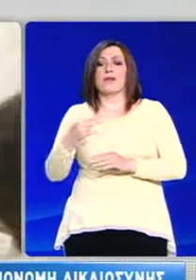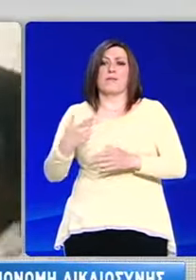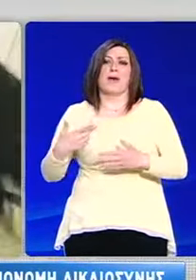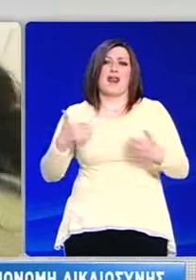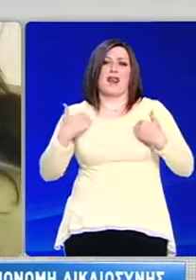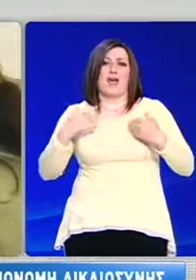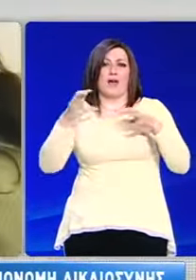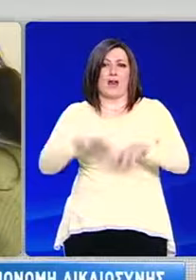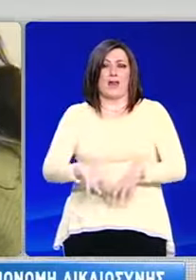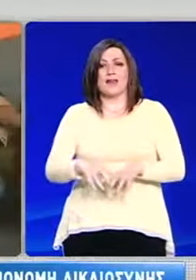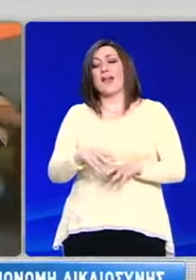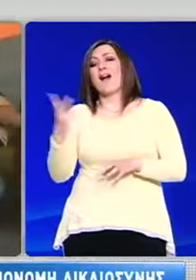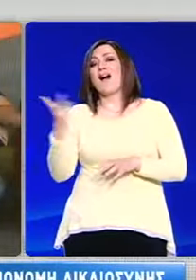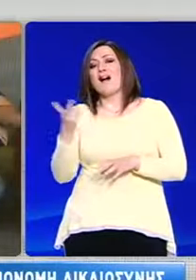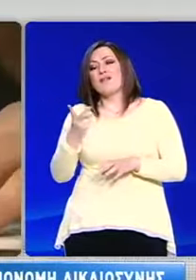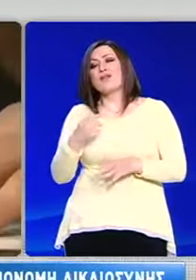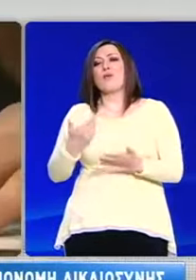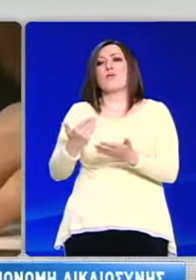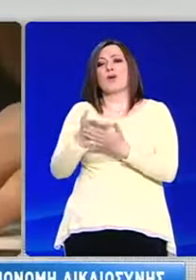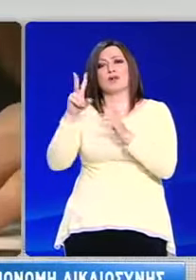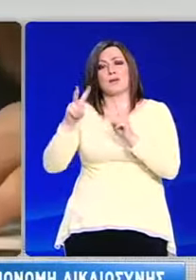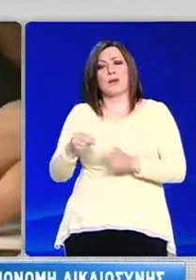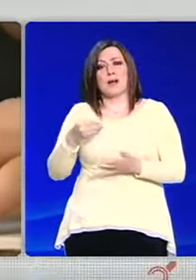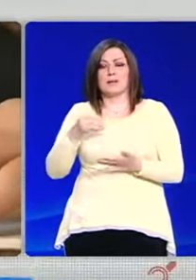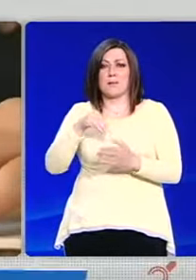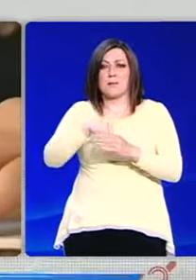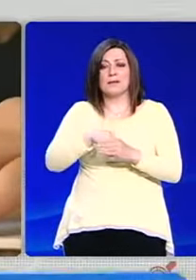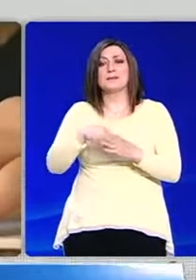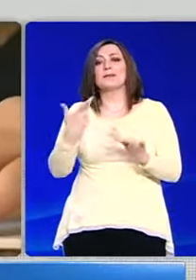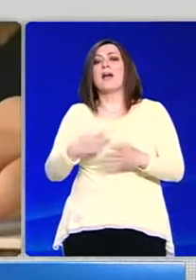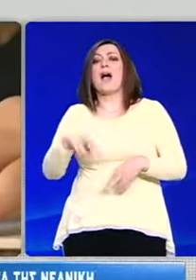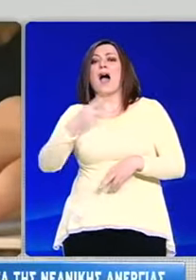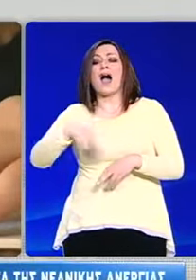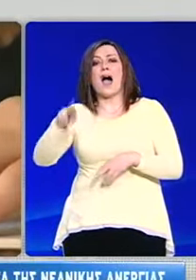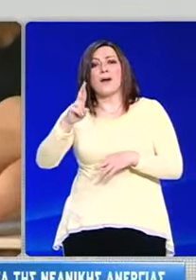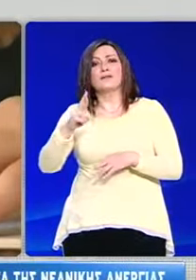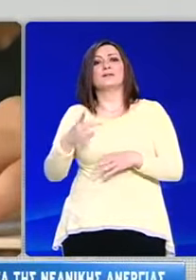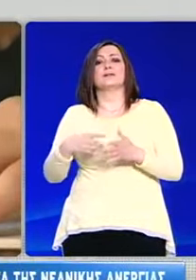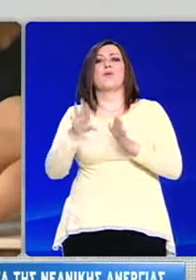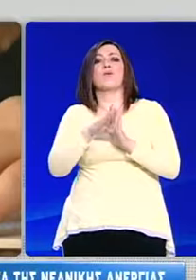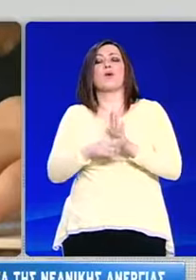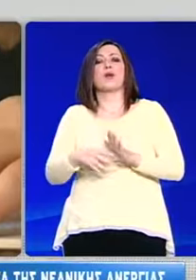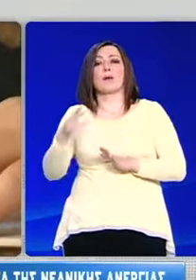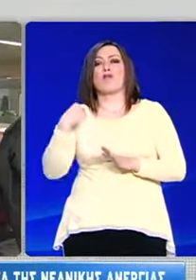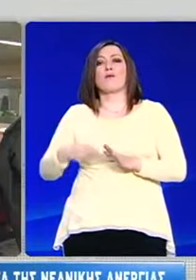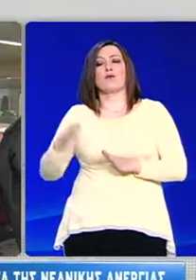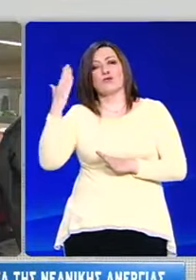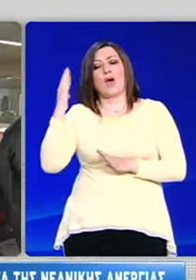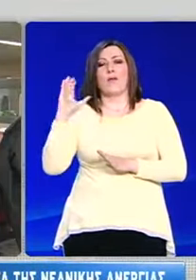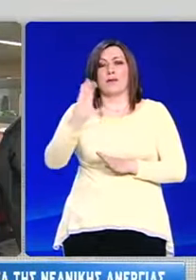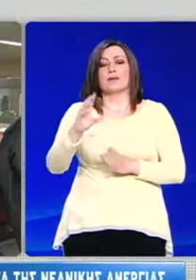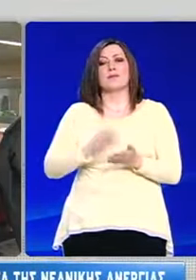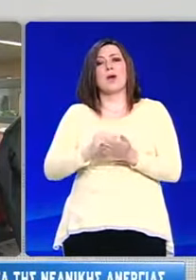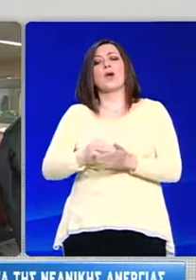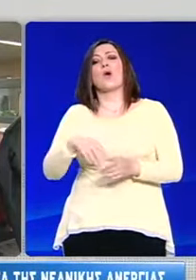ανεργία, το ΙΟΒ και η Συμβουλευτική Εταιρεία προτείνουν, μεταξύ άλλων, την αύξηση του προγράμματος δημοσίων επενδύσεων, αλλά και τη δημιουργία